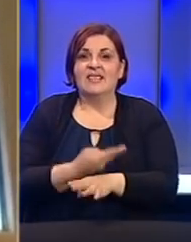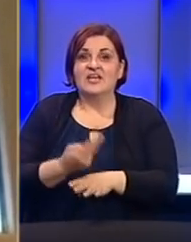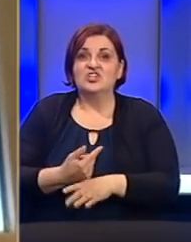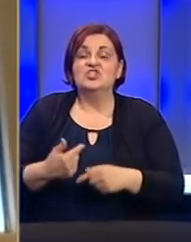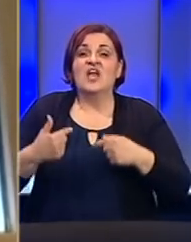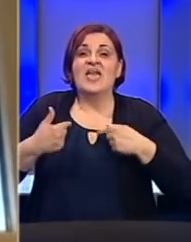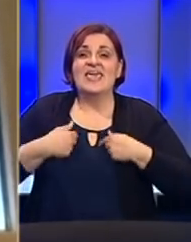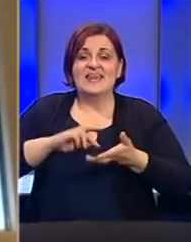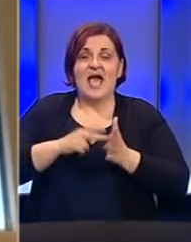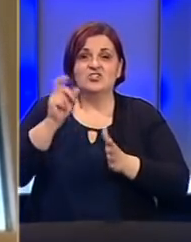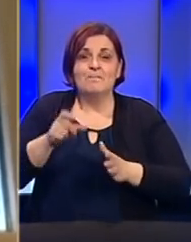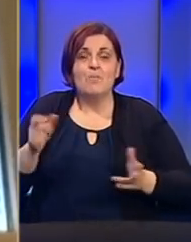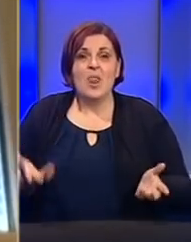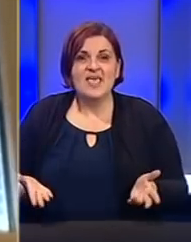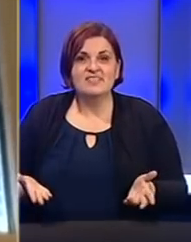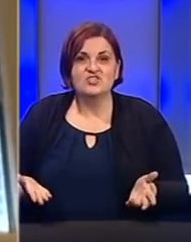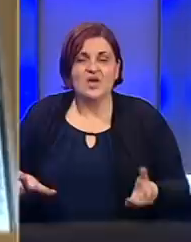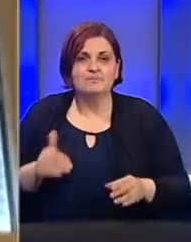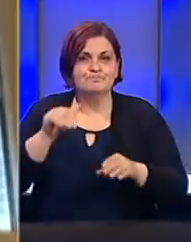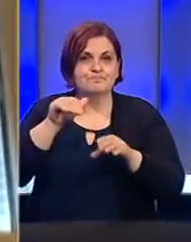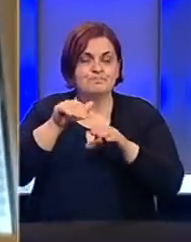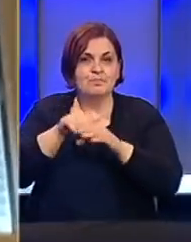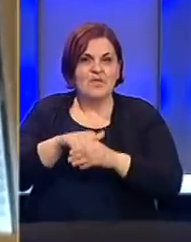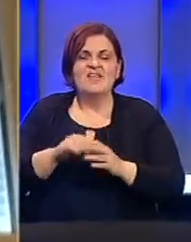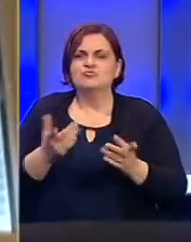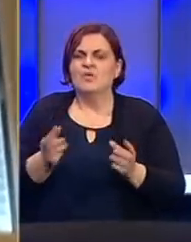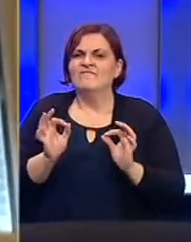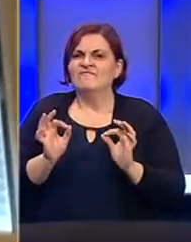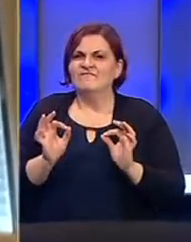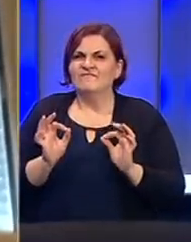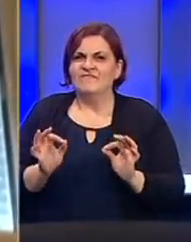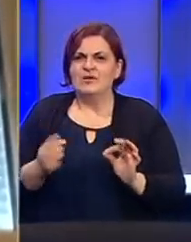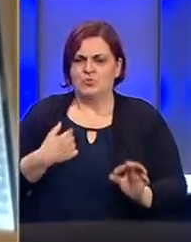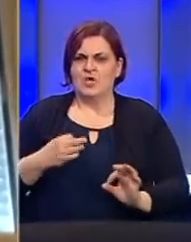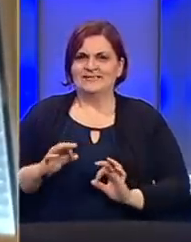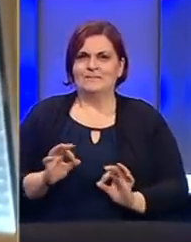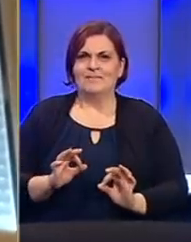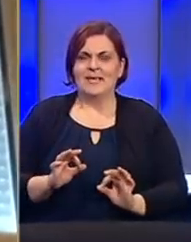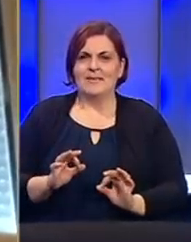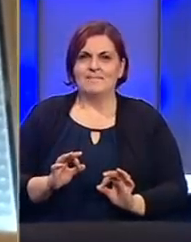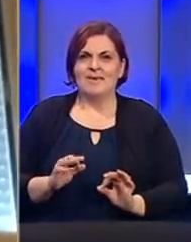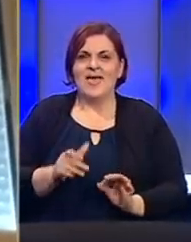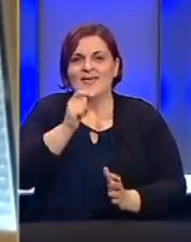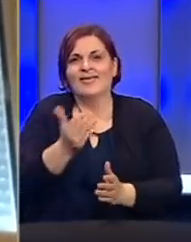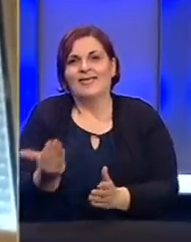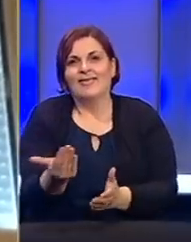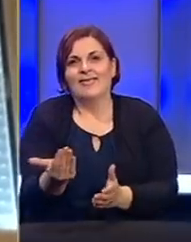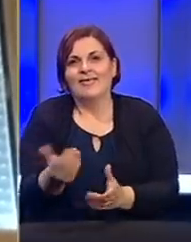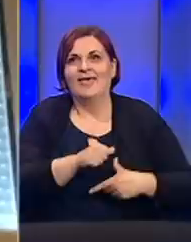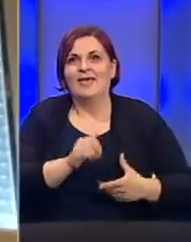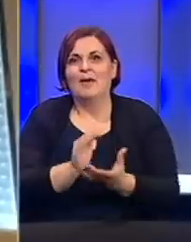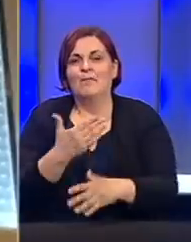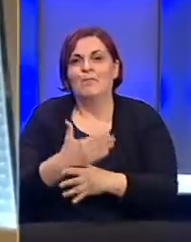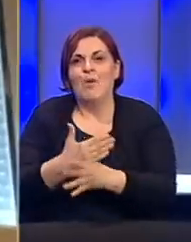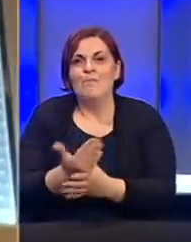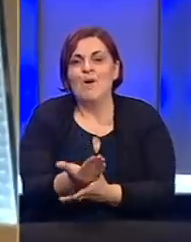naši političari su vrlo spremni da traže donaciju i